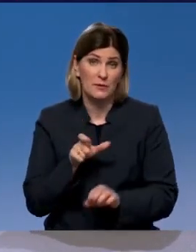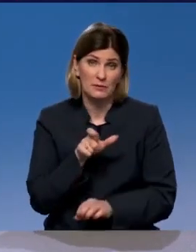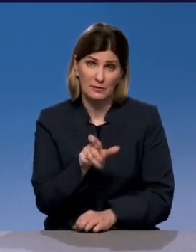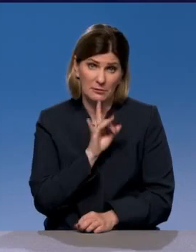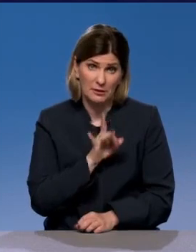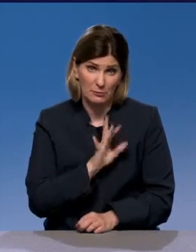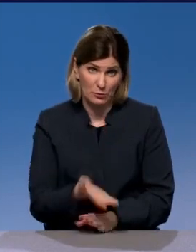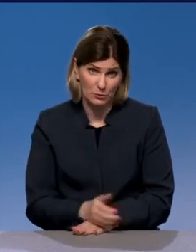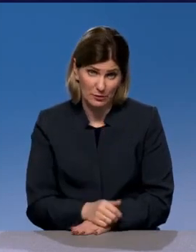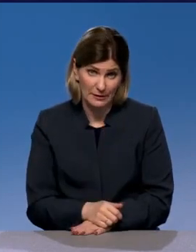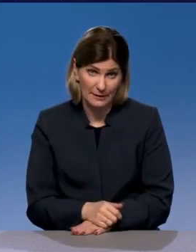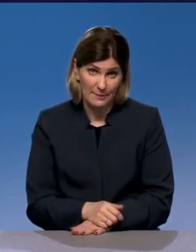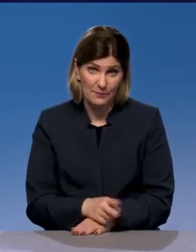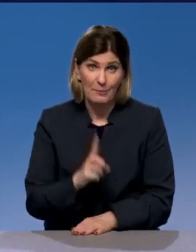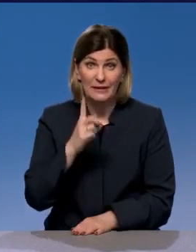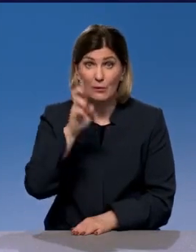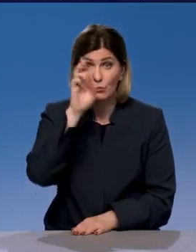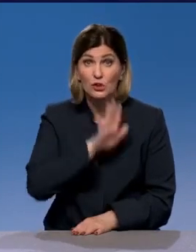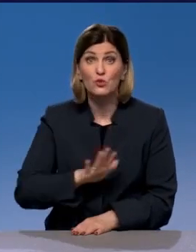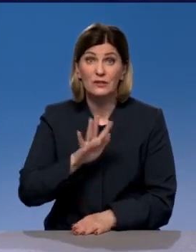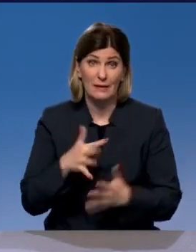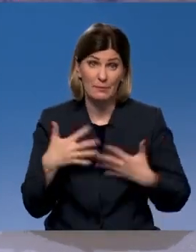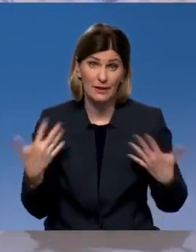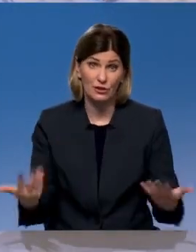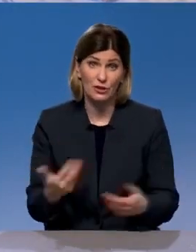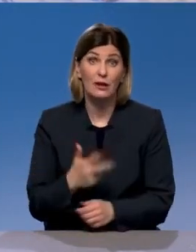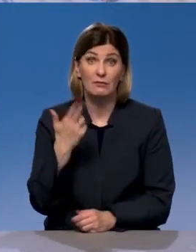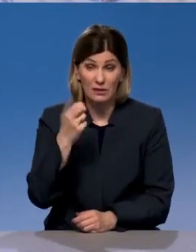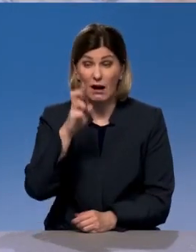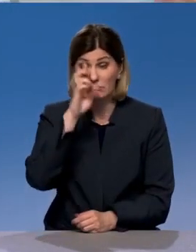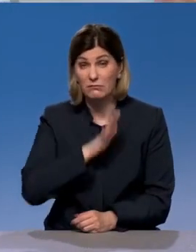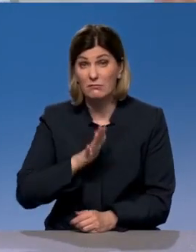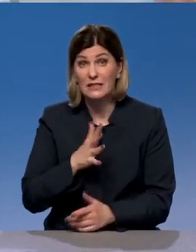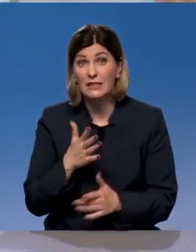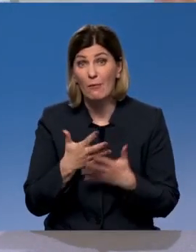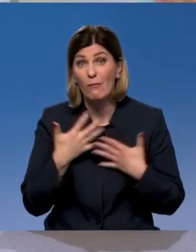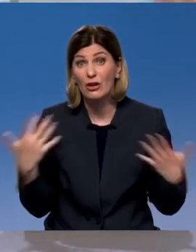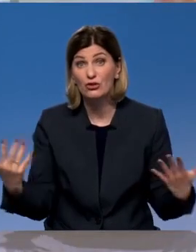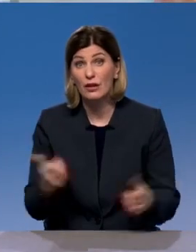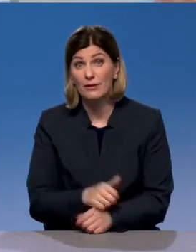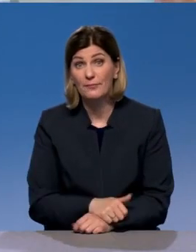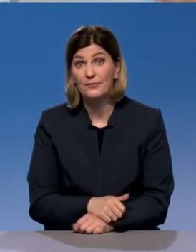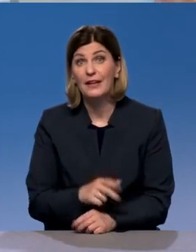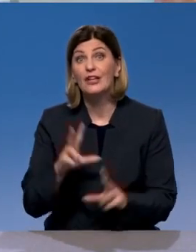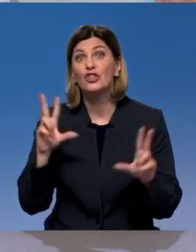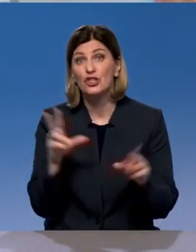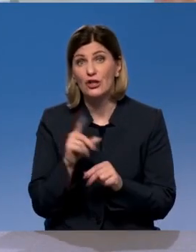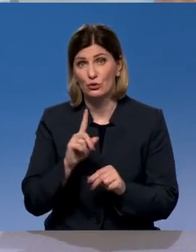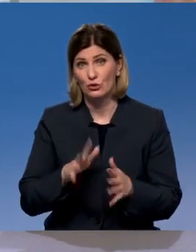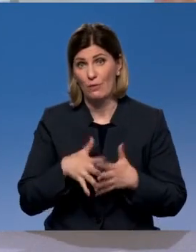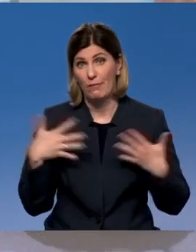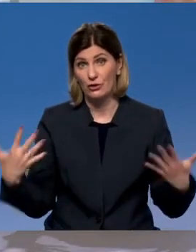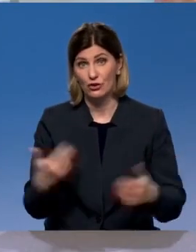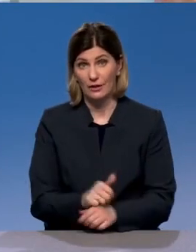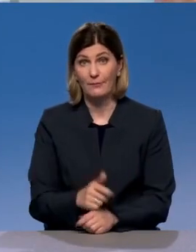Да, страна это производство и происходит. Спасибо вам. Тогда страна большая, к сожалению. Вернее, к счастью, что большая. К счастью, да, но